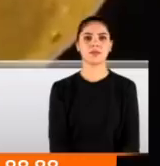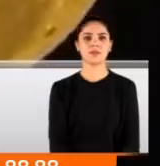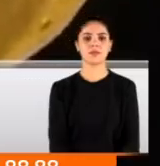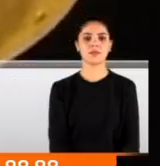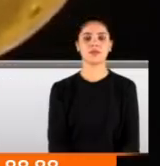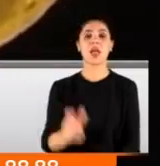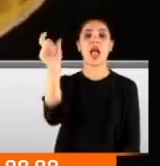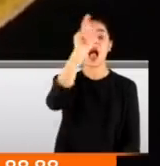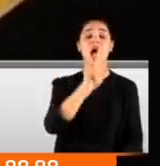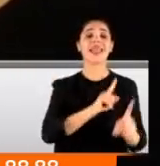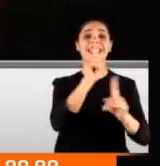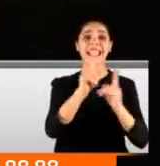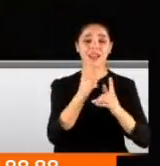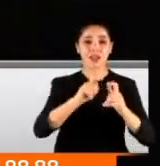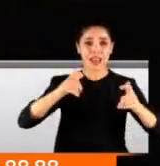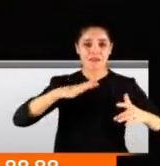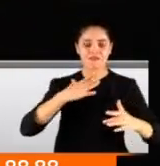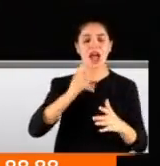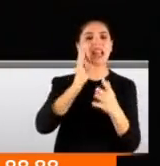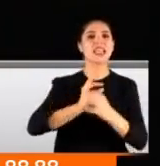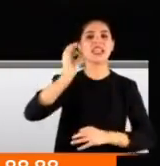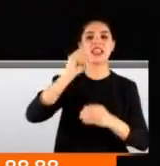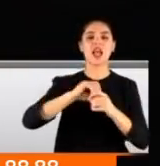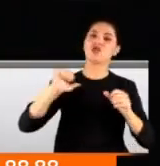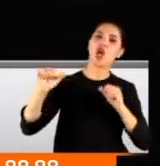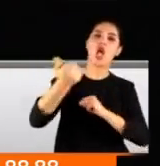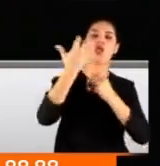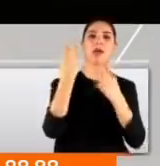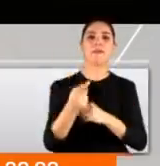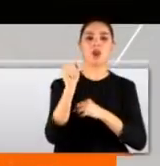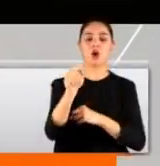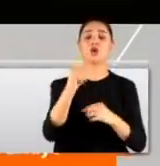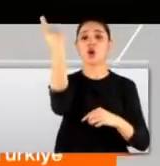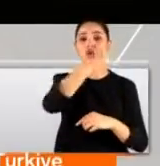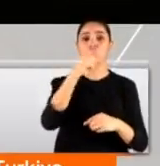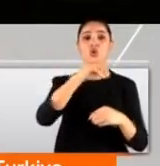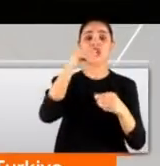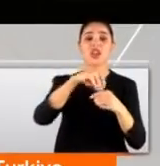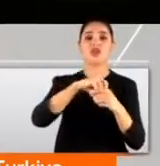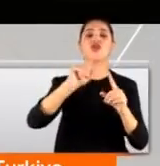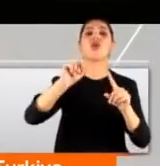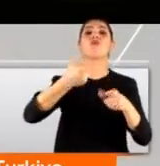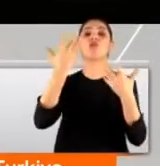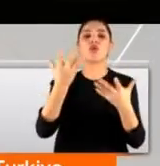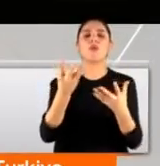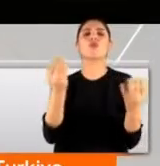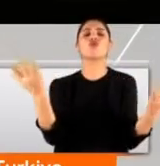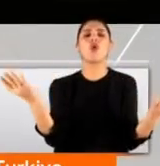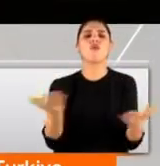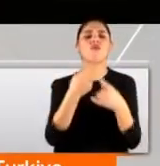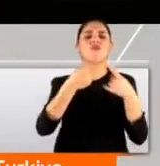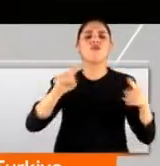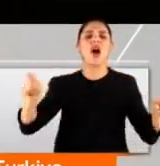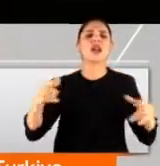Ay, teknoloji geliştikçe insanoğlu için daha da önem kazandı. Çünkü üzerinde henüz keşfedilmeyen çok sayıda